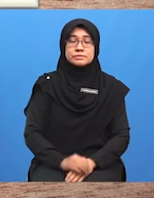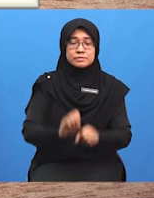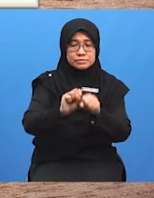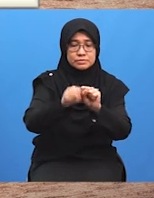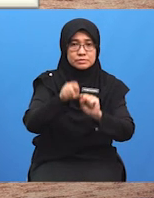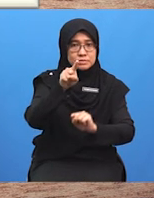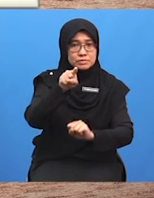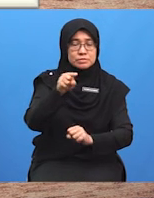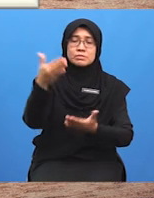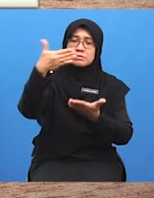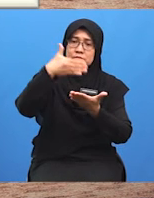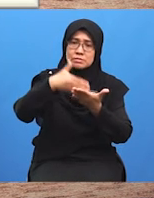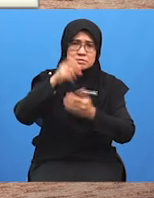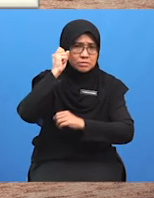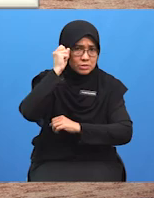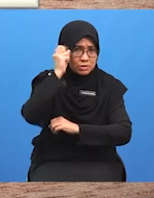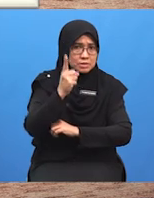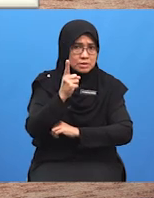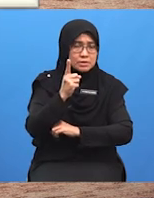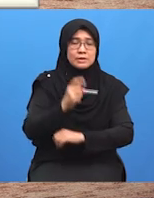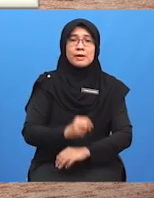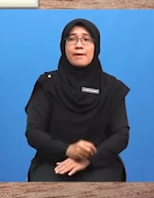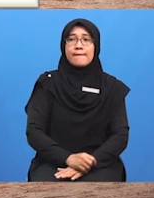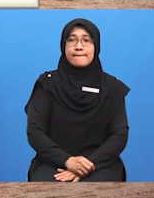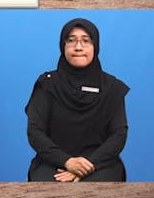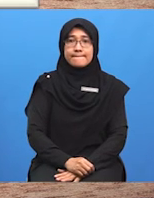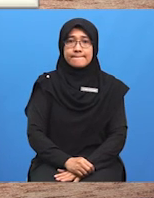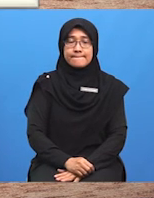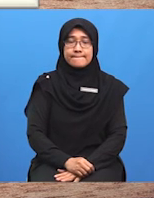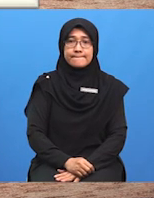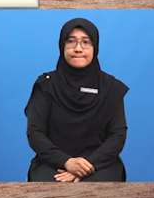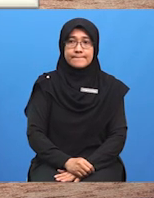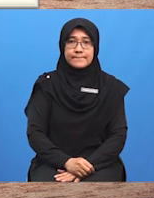jelas tentang topik yang akan Cikgu terangkan ini.